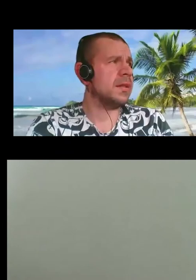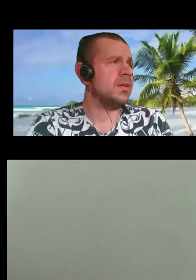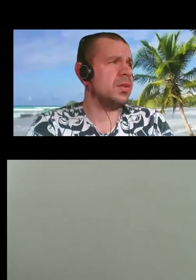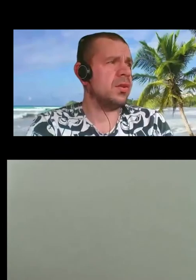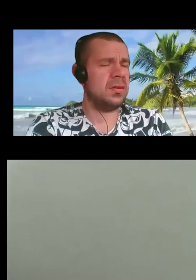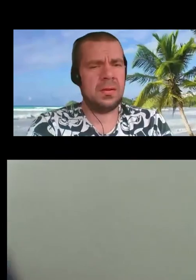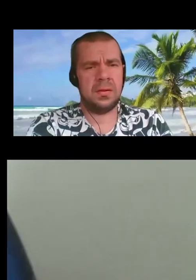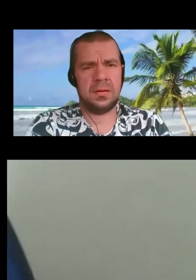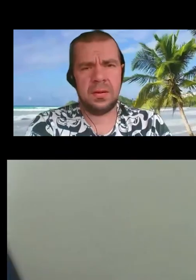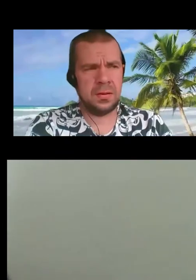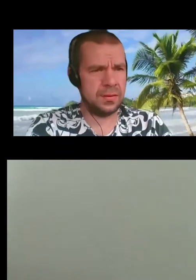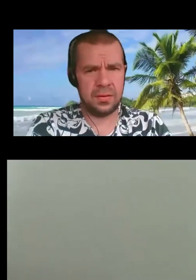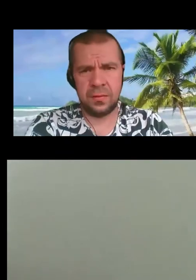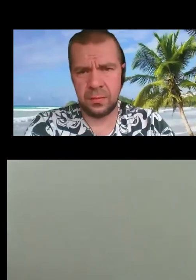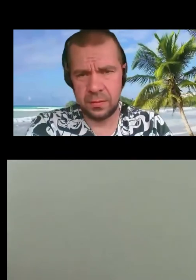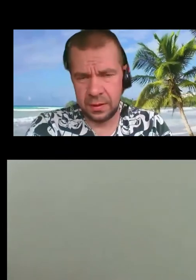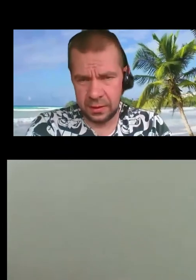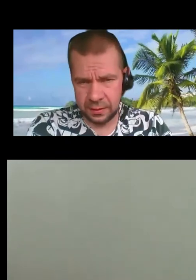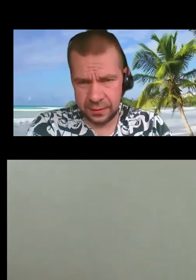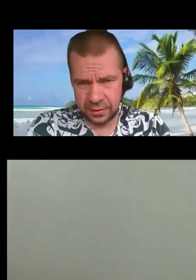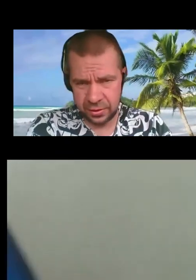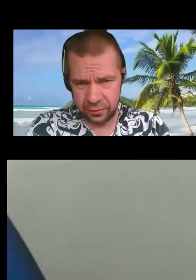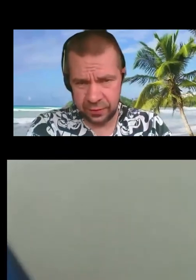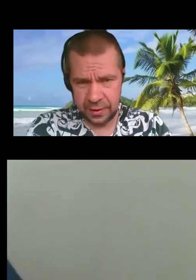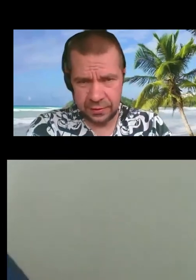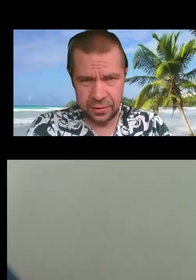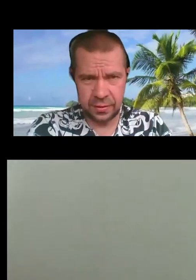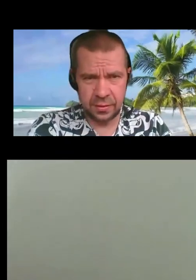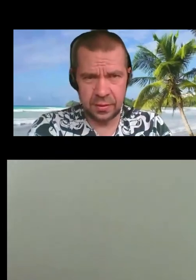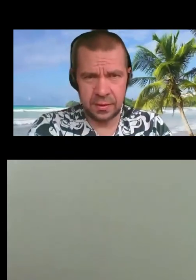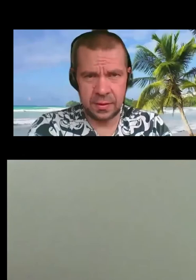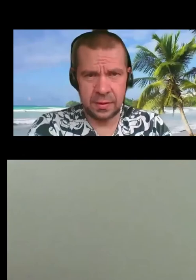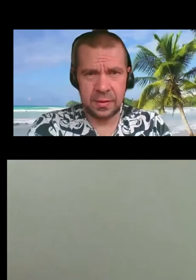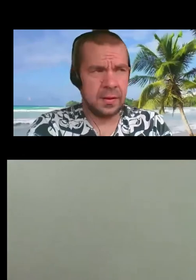obrazek i go znowu zaszerować.